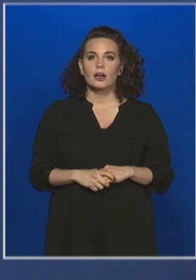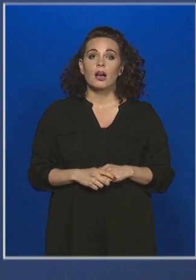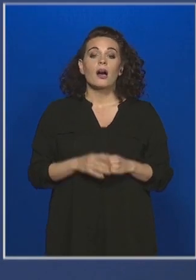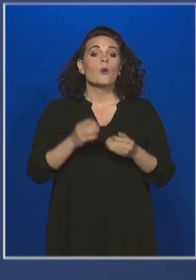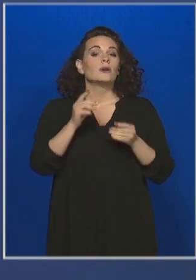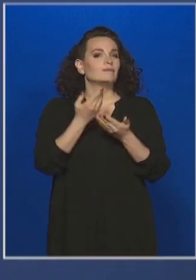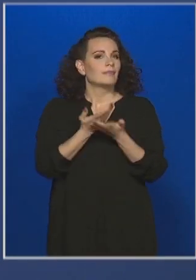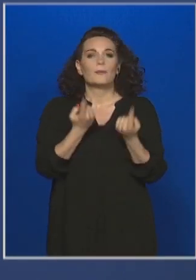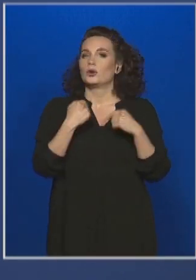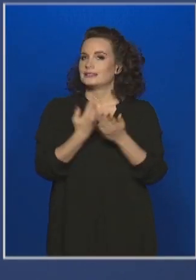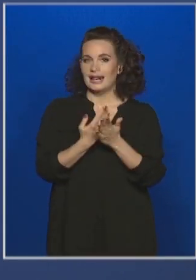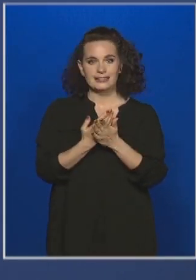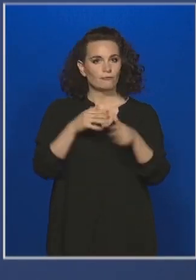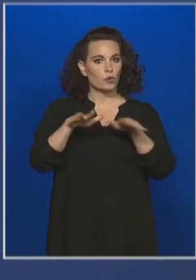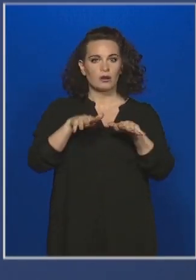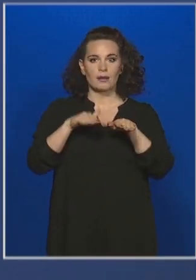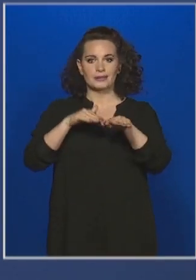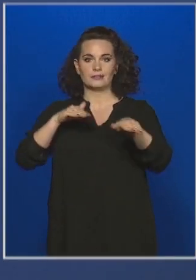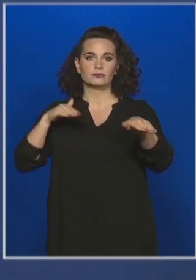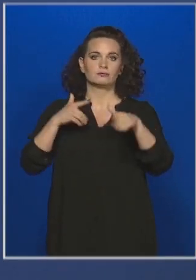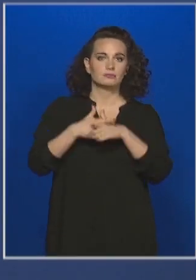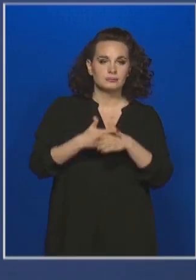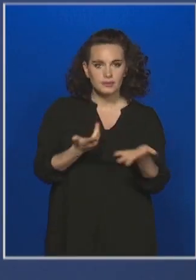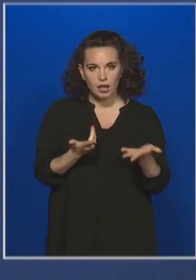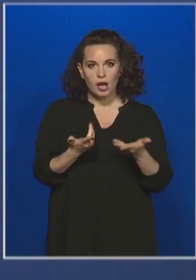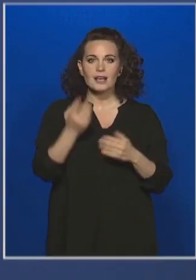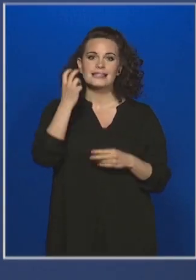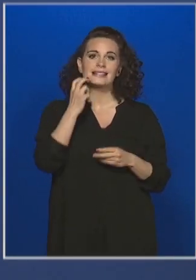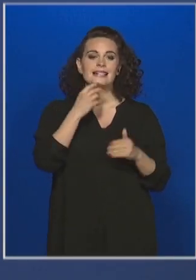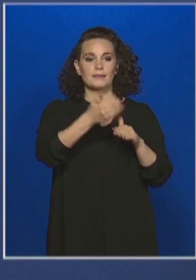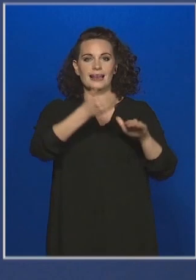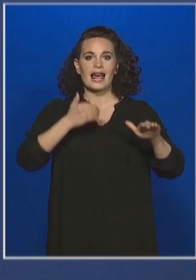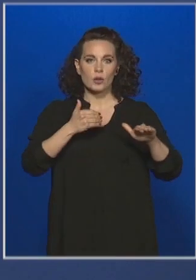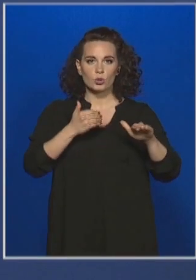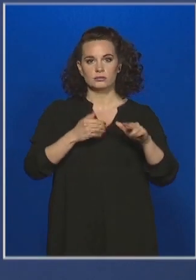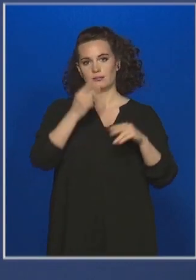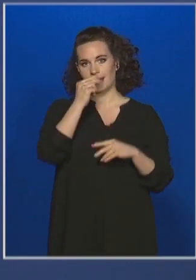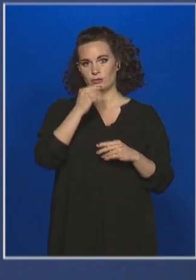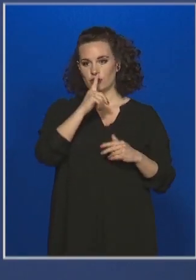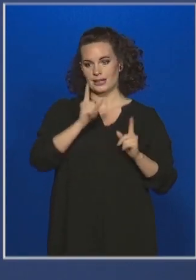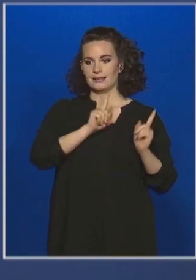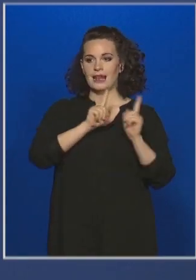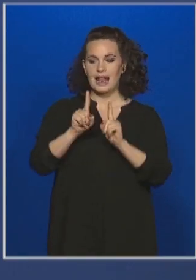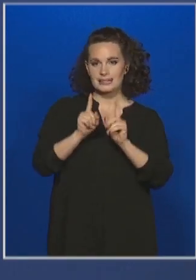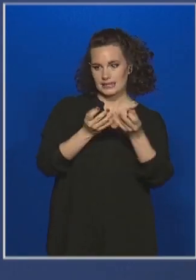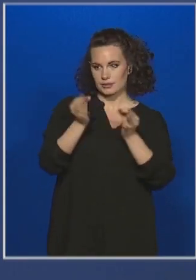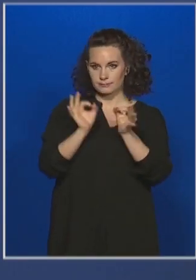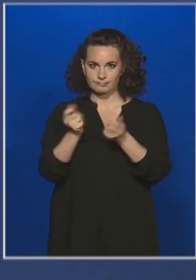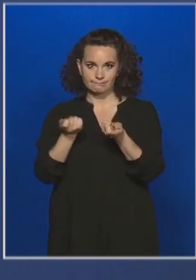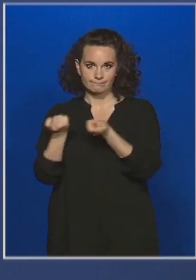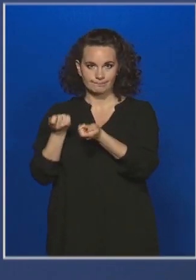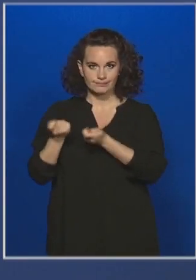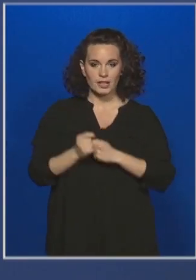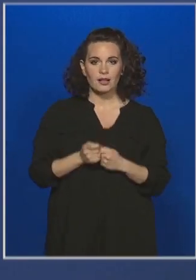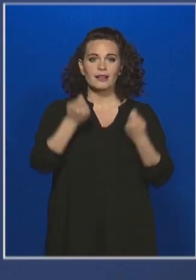ebből ne legyen forgalmi fennakadás, az intézmények előtt a közterületeken a rendőrség közreműködését is kértük, tehát bent az